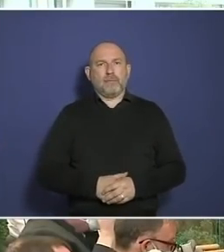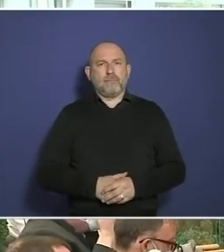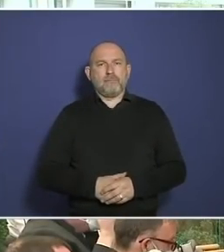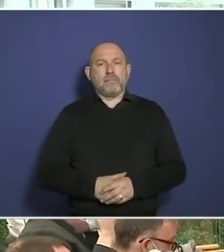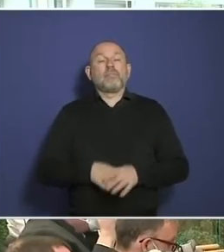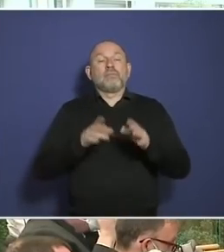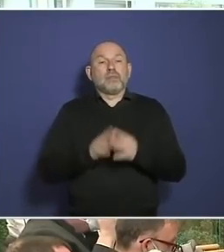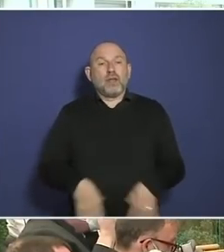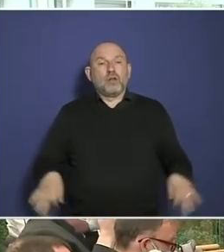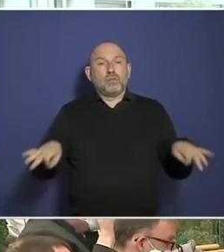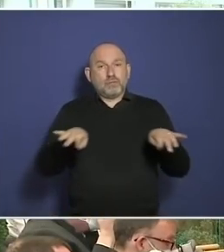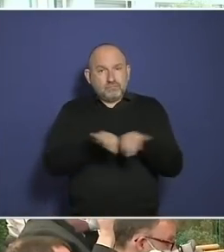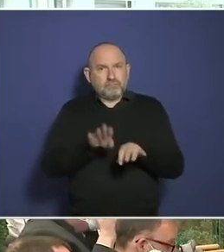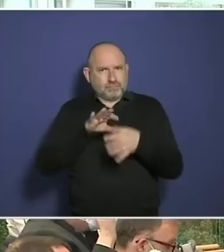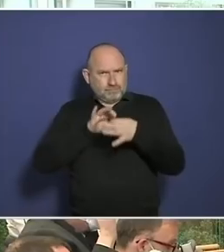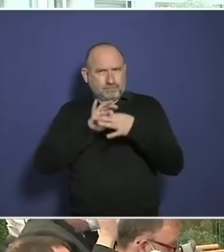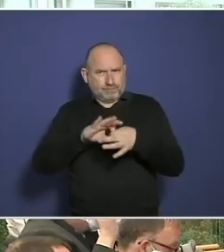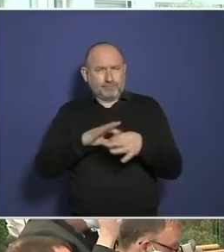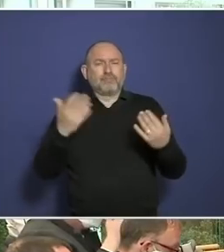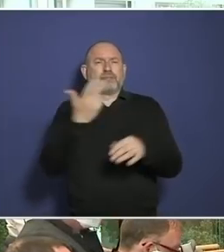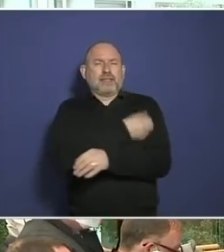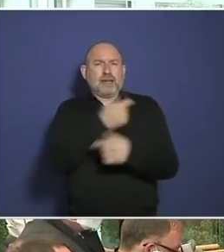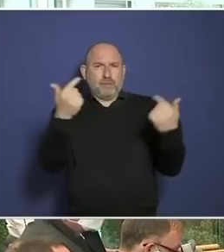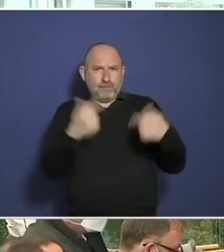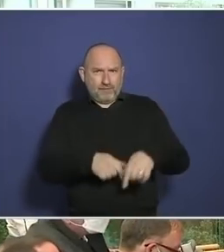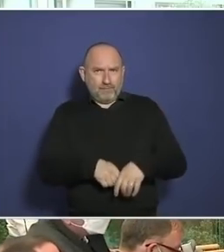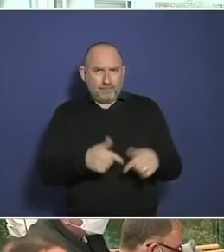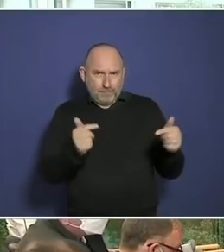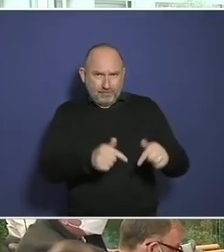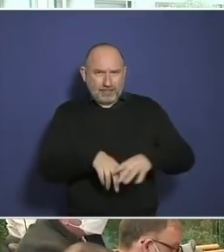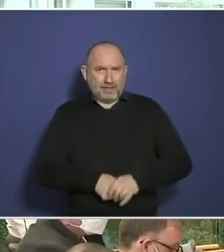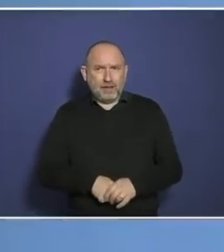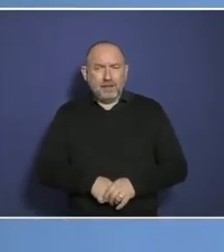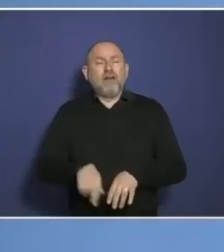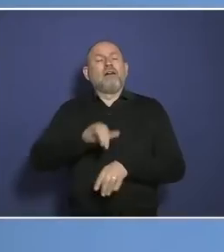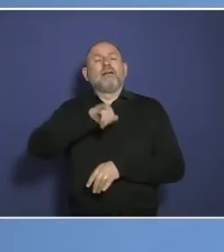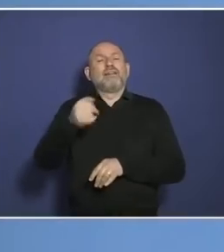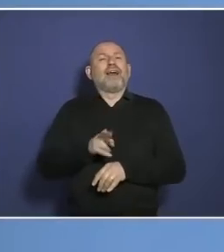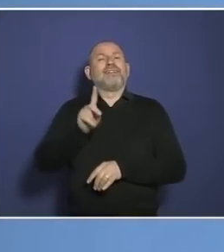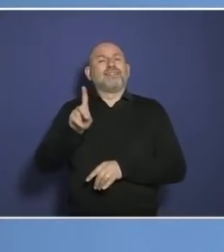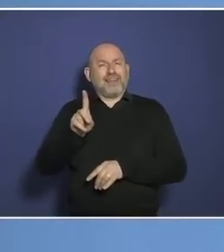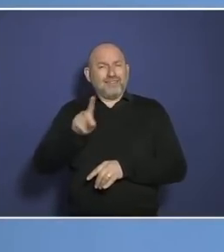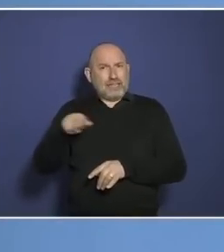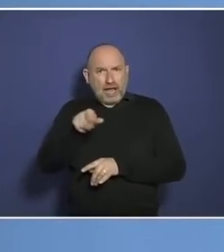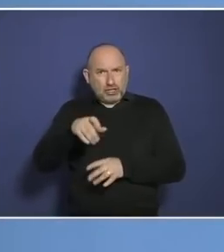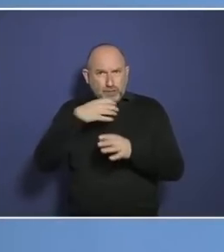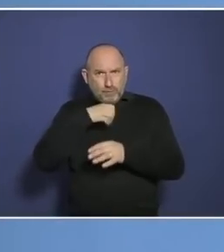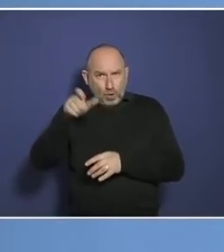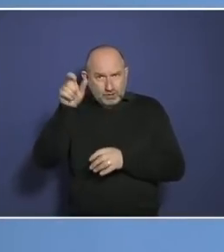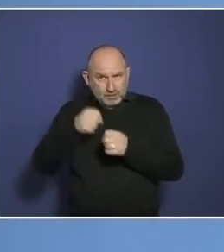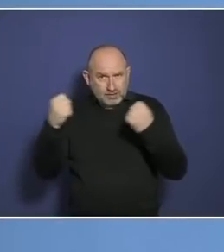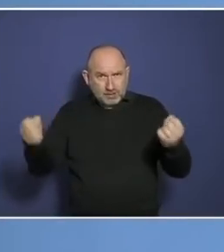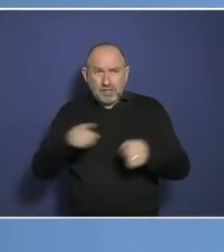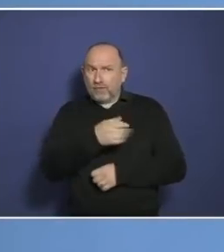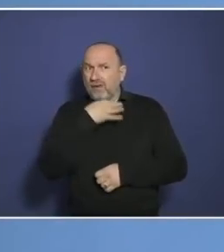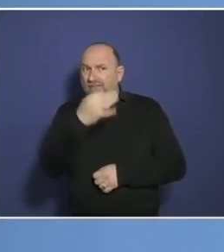geplant, dass von den ab 18-Jährigen nur diejenigen von der Impfpflicht befreit werden, die eine Beratung nachweisen. Aber das wurde ja